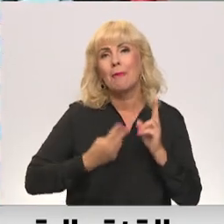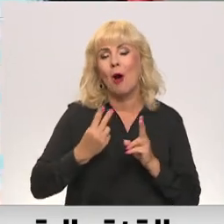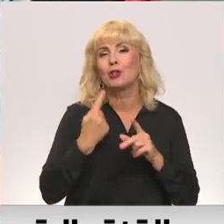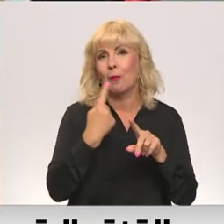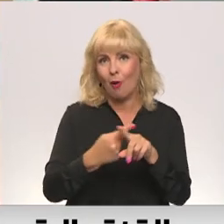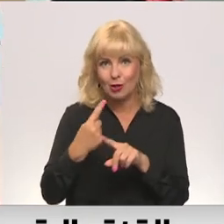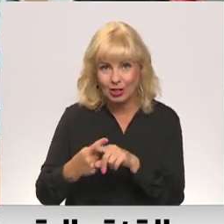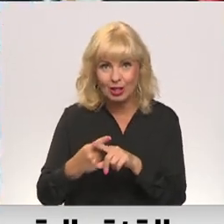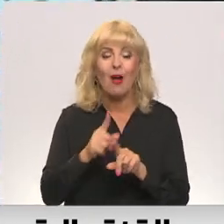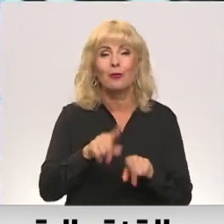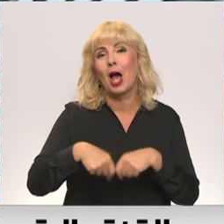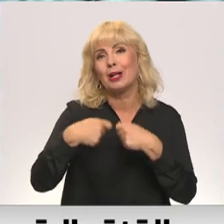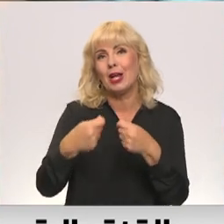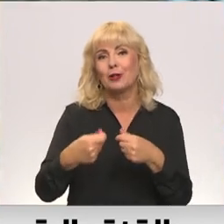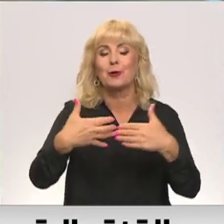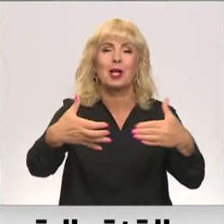arī lika skatlos.